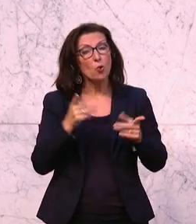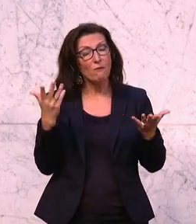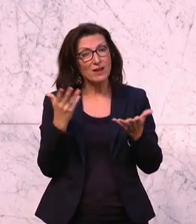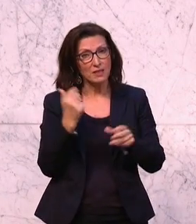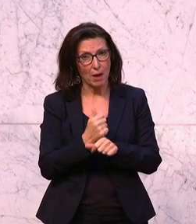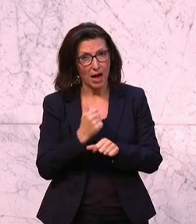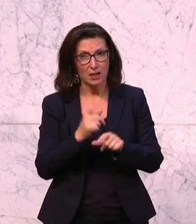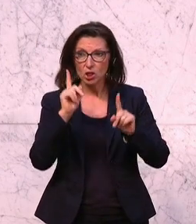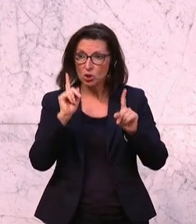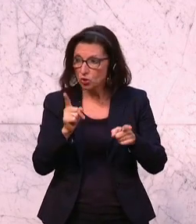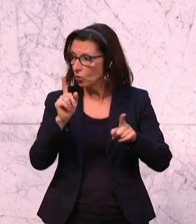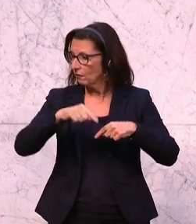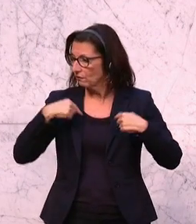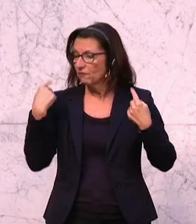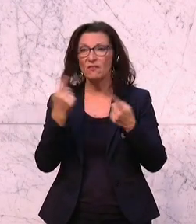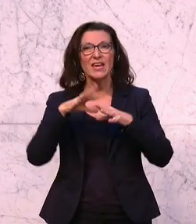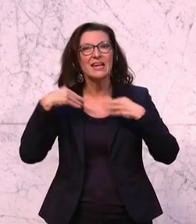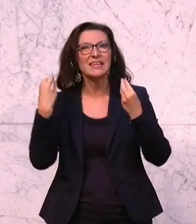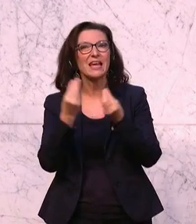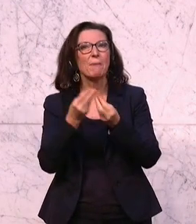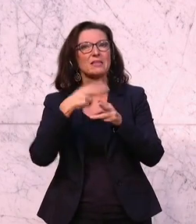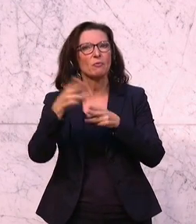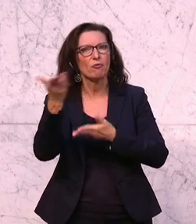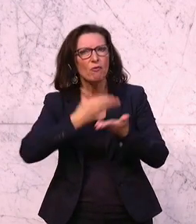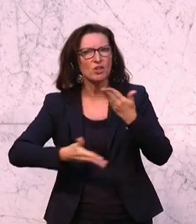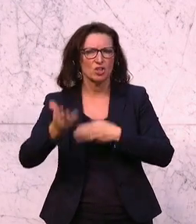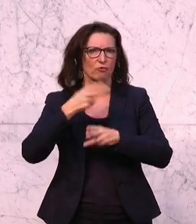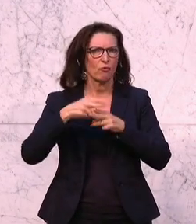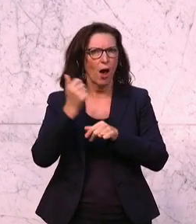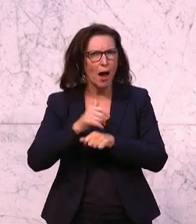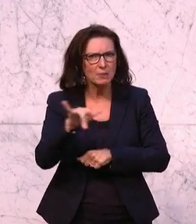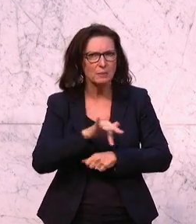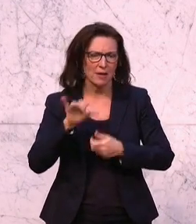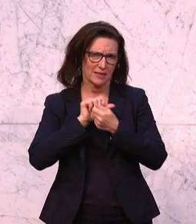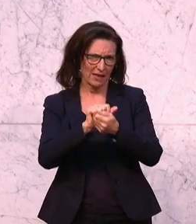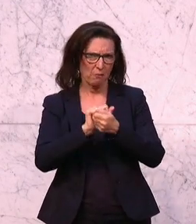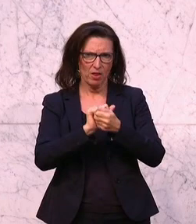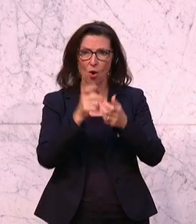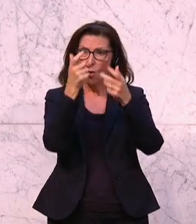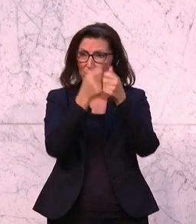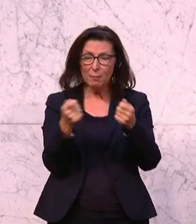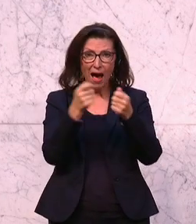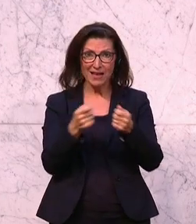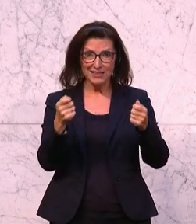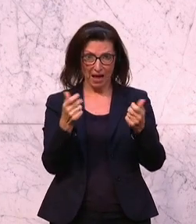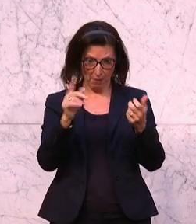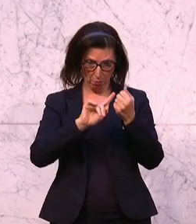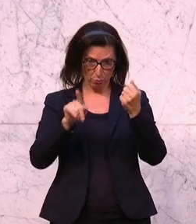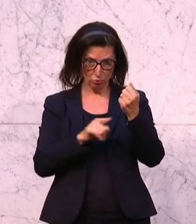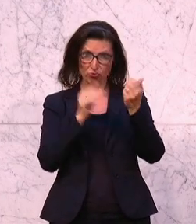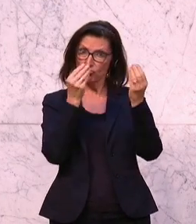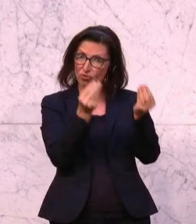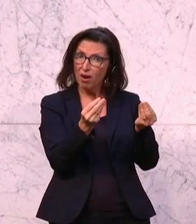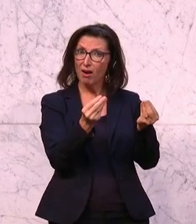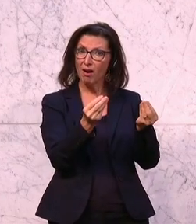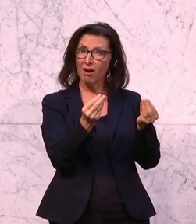dass wir gemeinsam für unsere Wirtschaft, für die Arbeitsplätze kämpfen. Und dass wir hier diese Maßnahmen, die wir im Budget umsetzen,